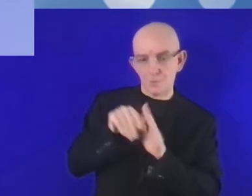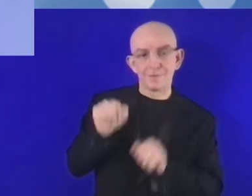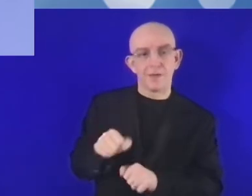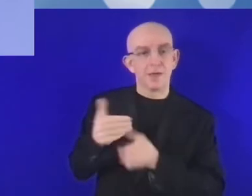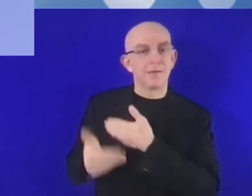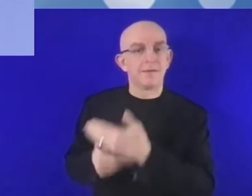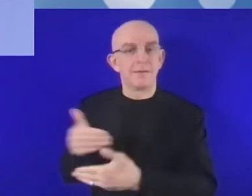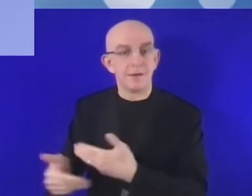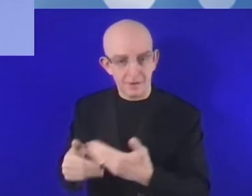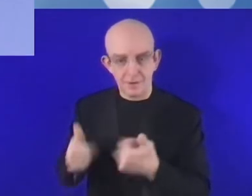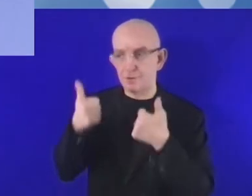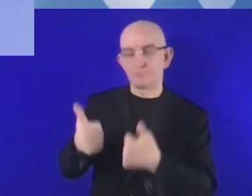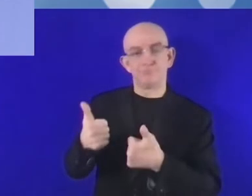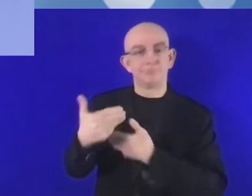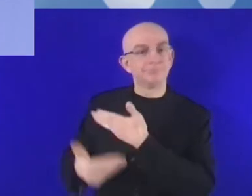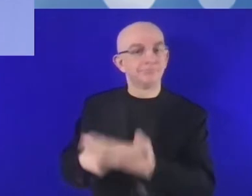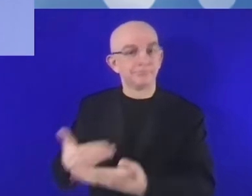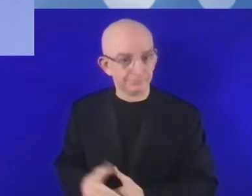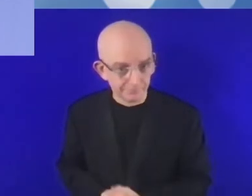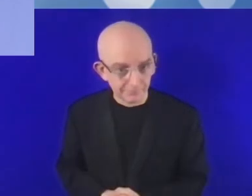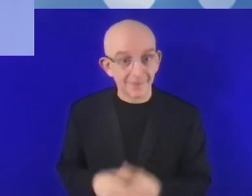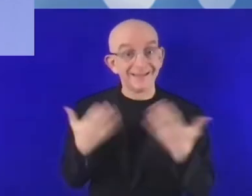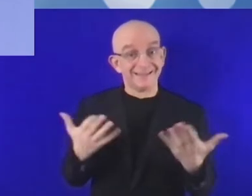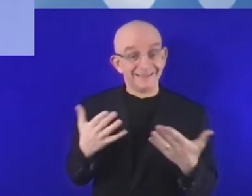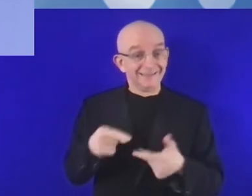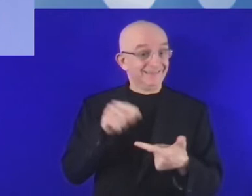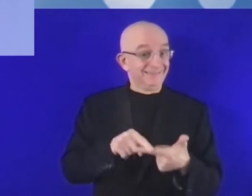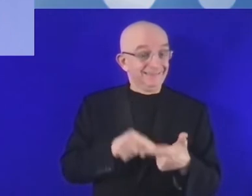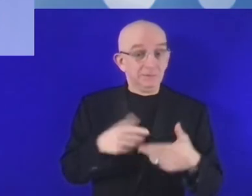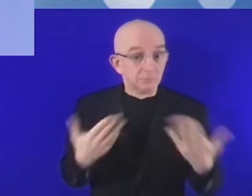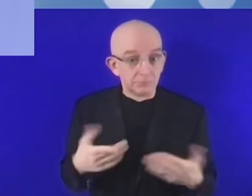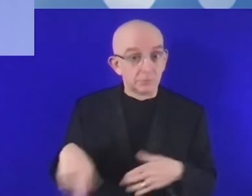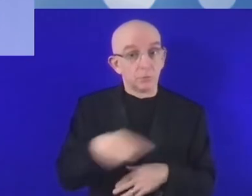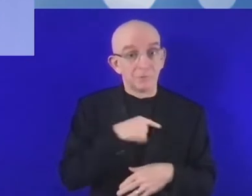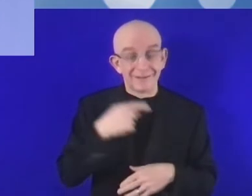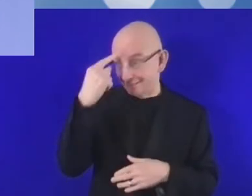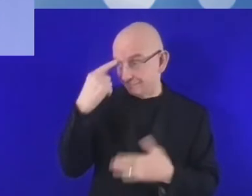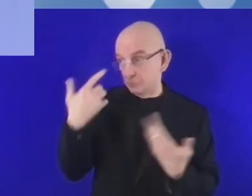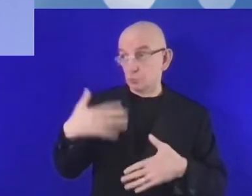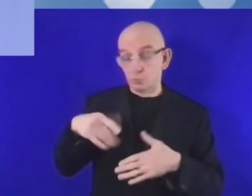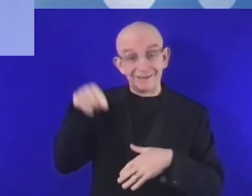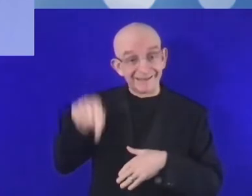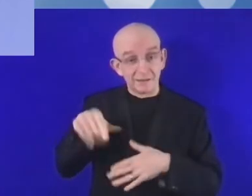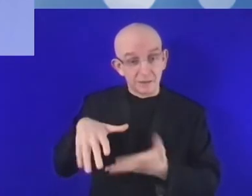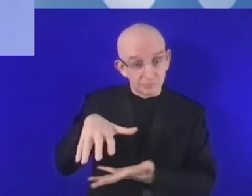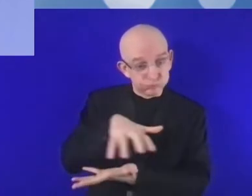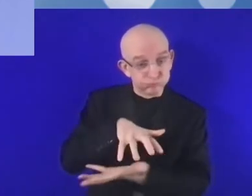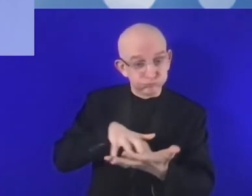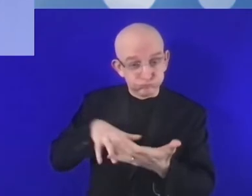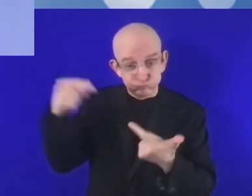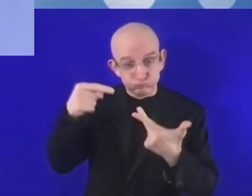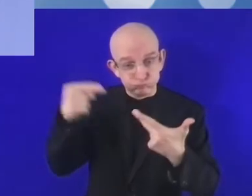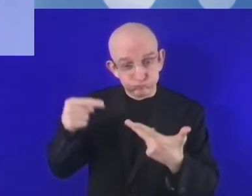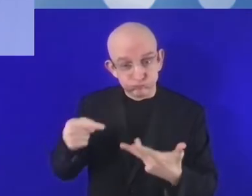Pamiętajmy również, że nie możemy nie dostrzec tego, jak złożony jest ekosystem